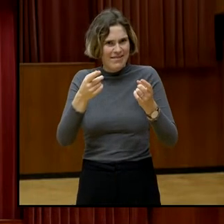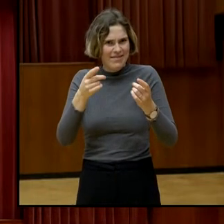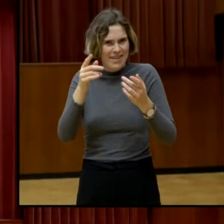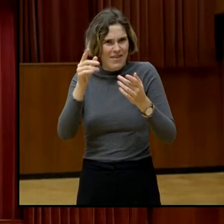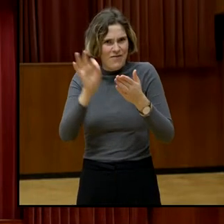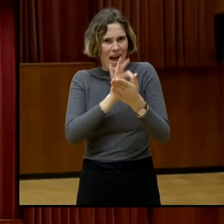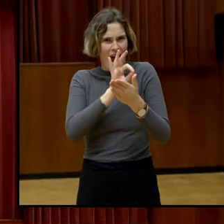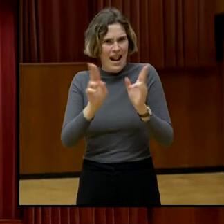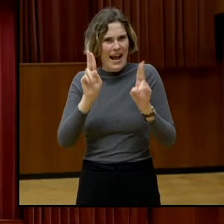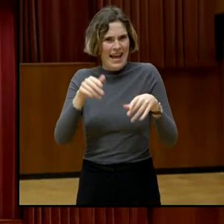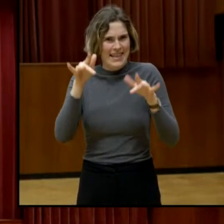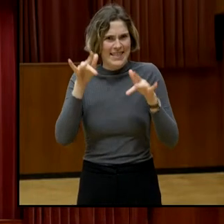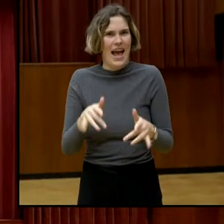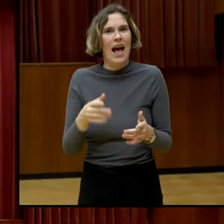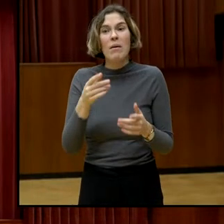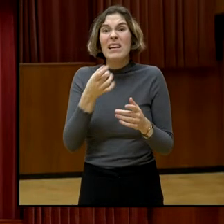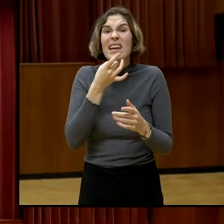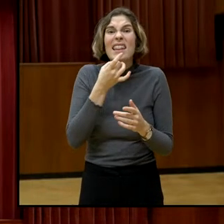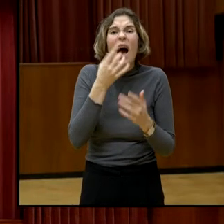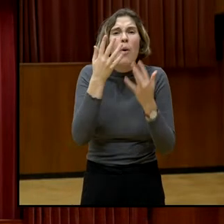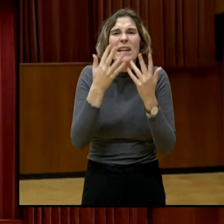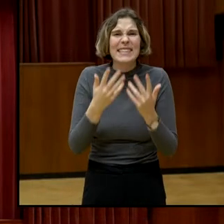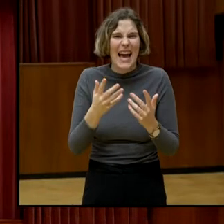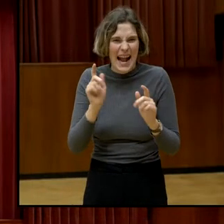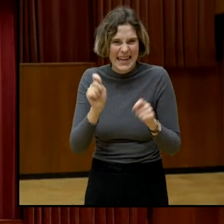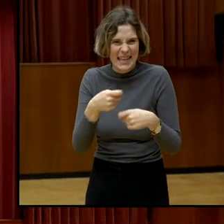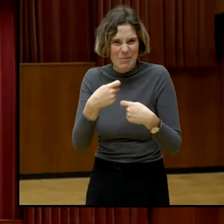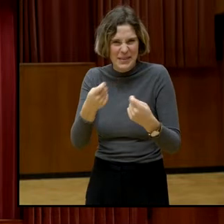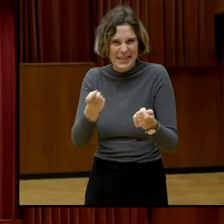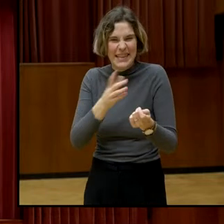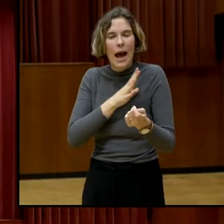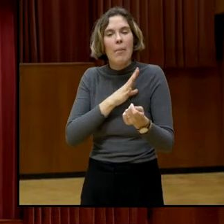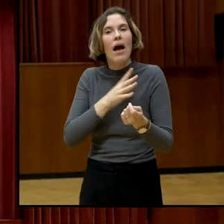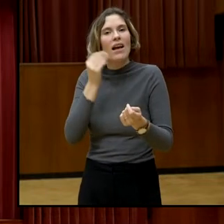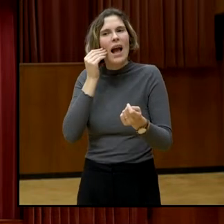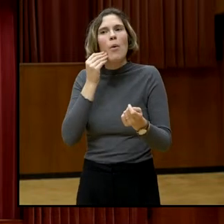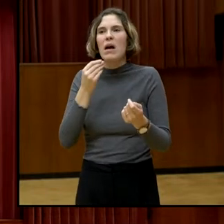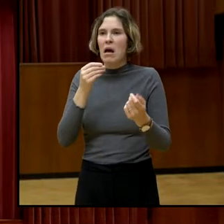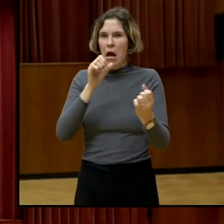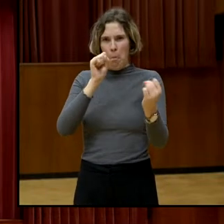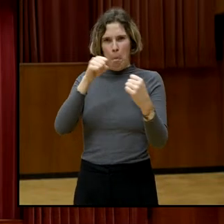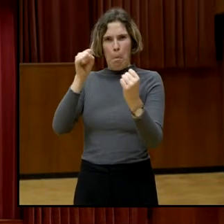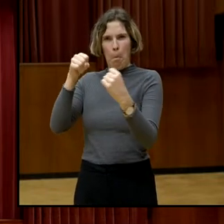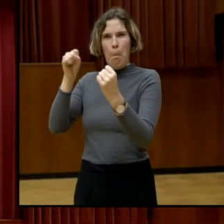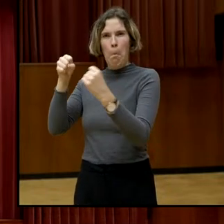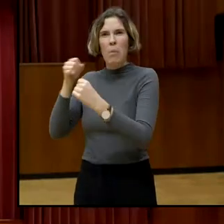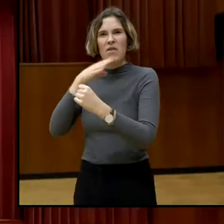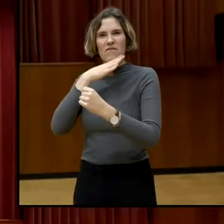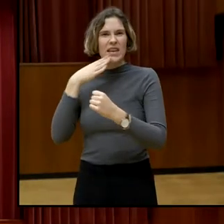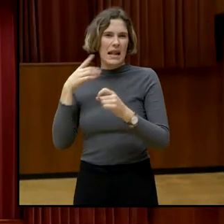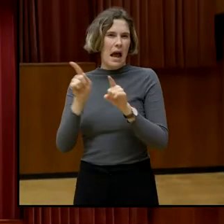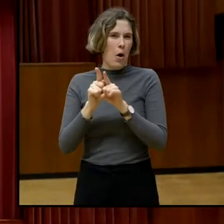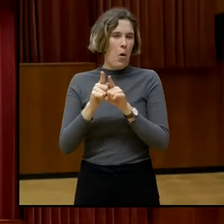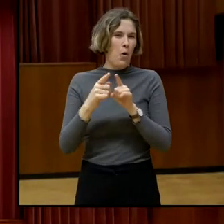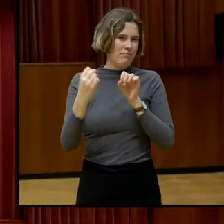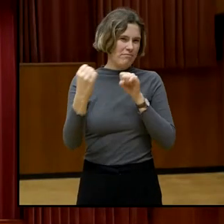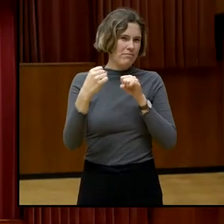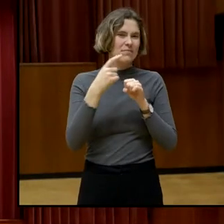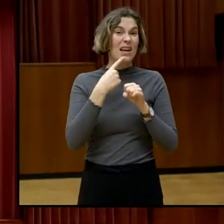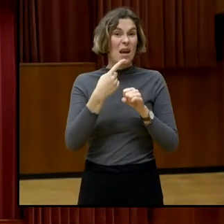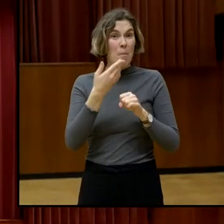Antwort. Aber ich glaube, wir sind uns einig oder viele würden wir zustimmen. Und ich sage, je mehr, desto besser.